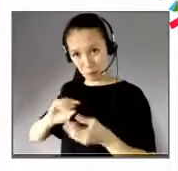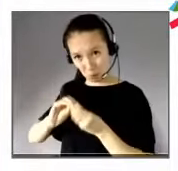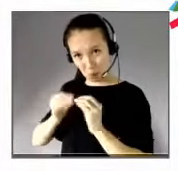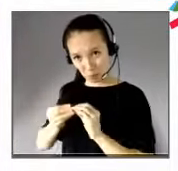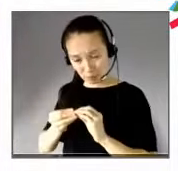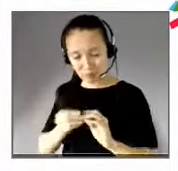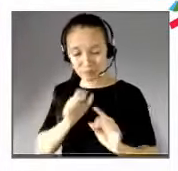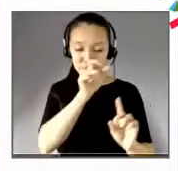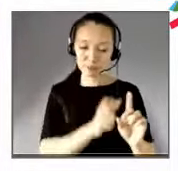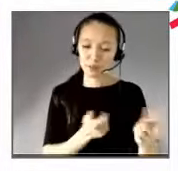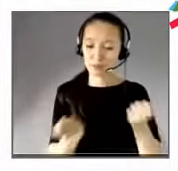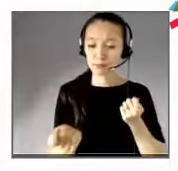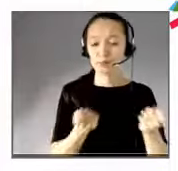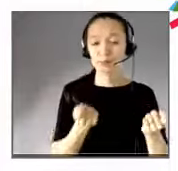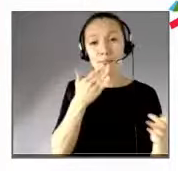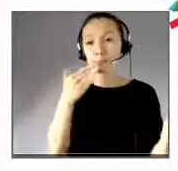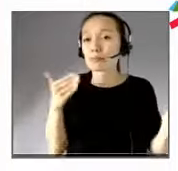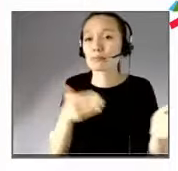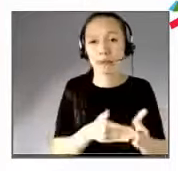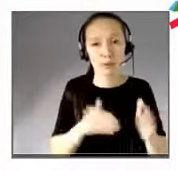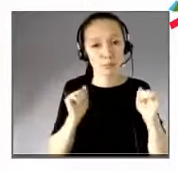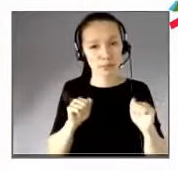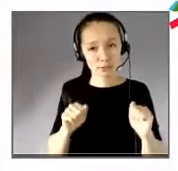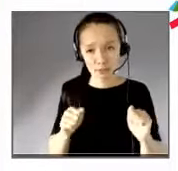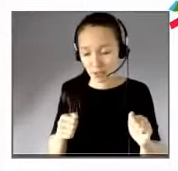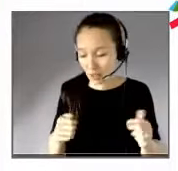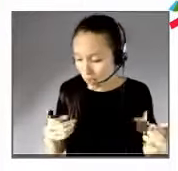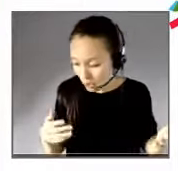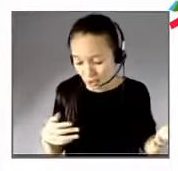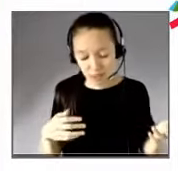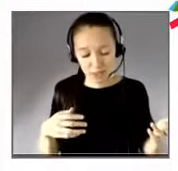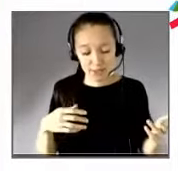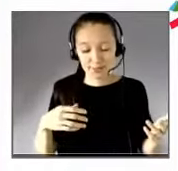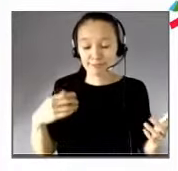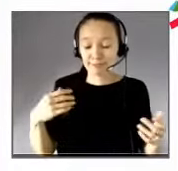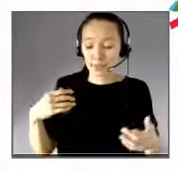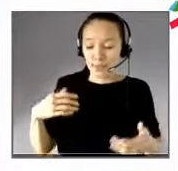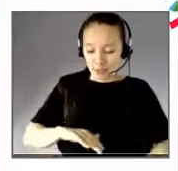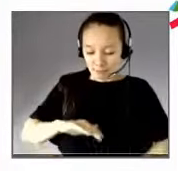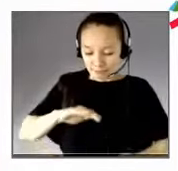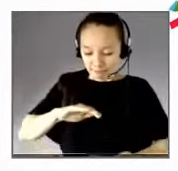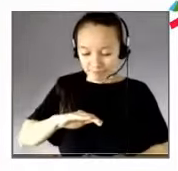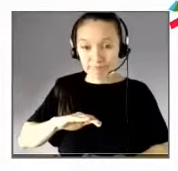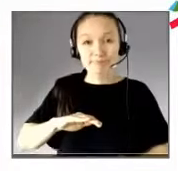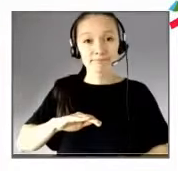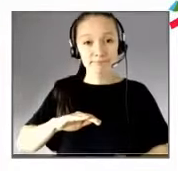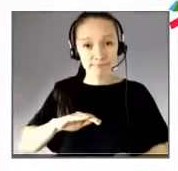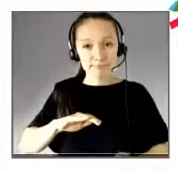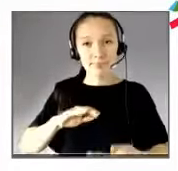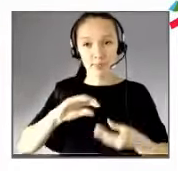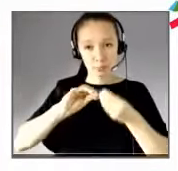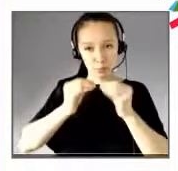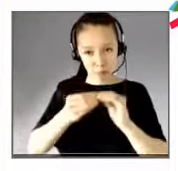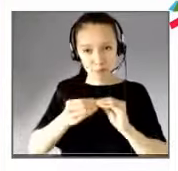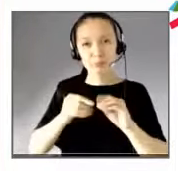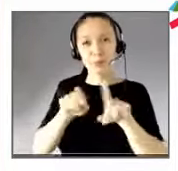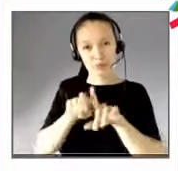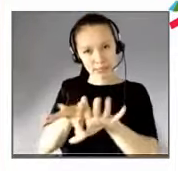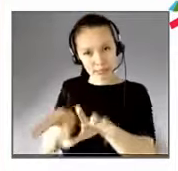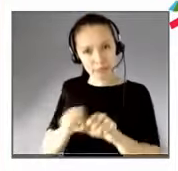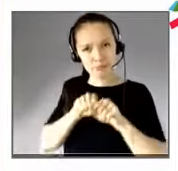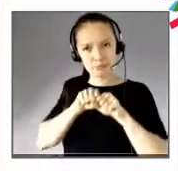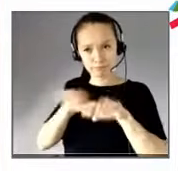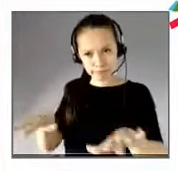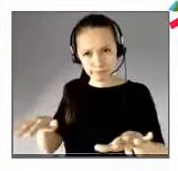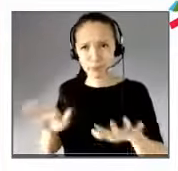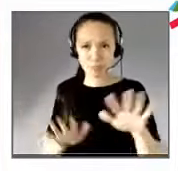peut avoir un problème qu'il ramène dans l'entreprise ou qu'il a rencontré dans l'entreprise et qu'il va véhiculer à ses équipes de manière inappropriée. Vous voyez ce que je veux